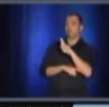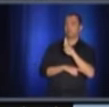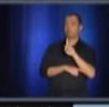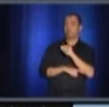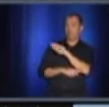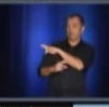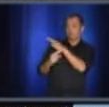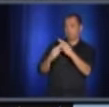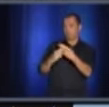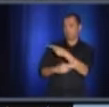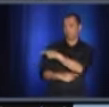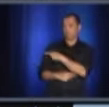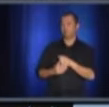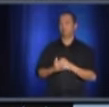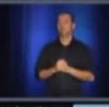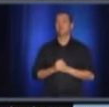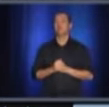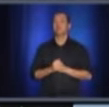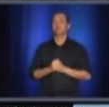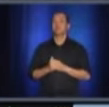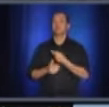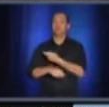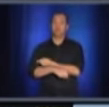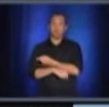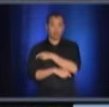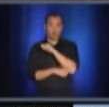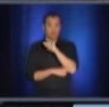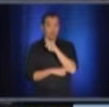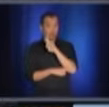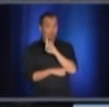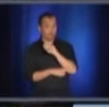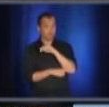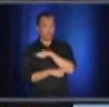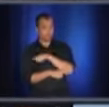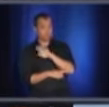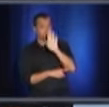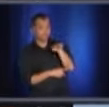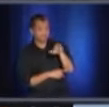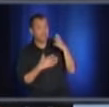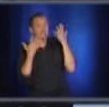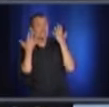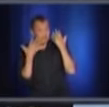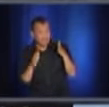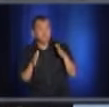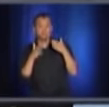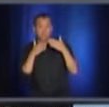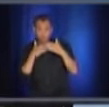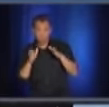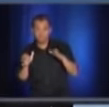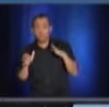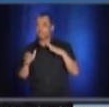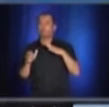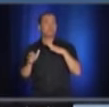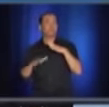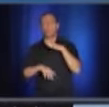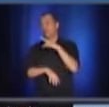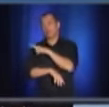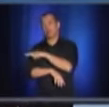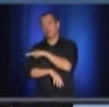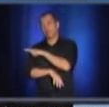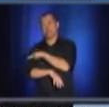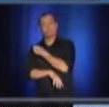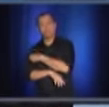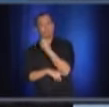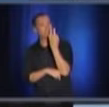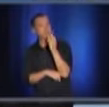je… La décentralisation, elle est faite, mais pas au niveau des cliniques privées et des pharmacies. C'est-à-dire que ça a commencé par le